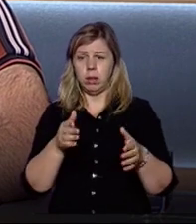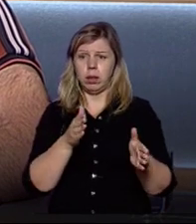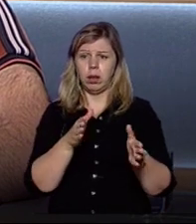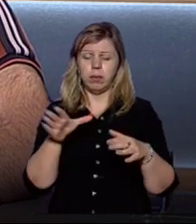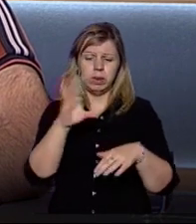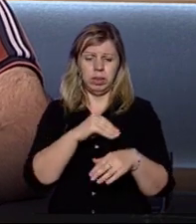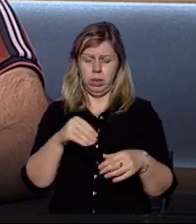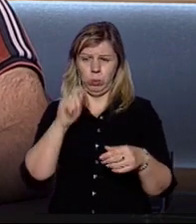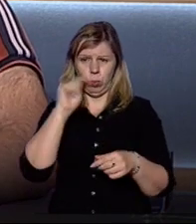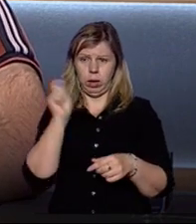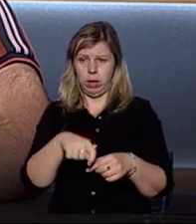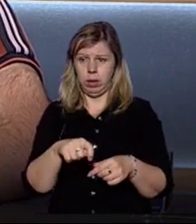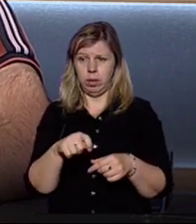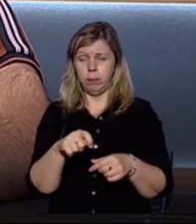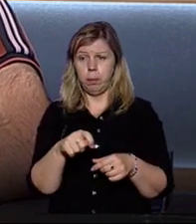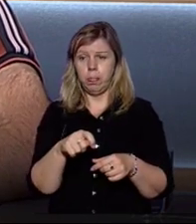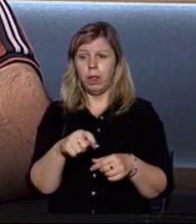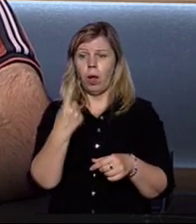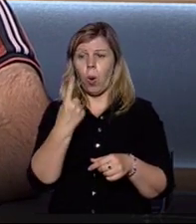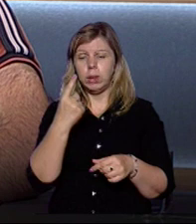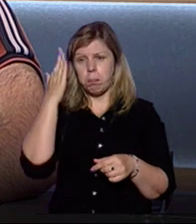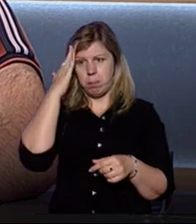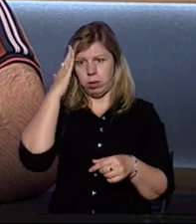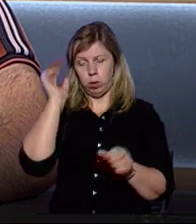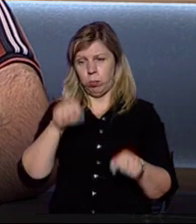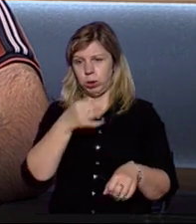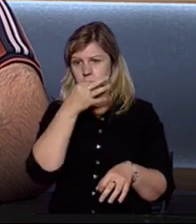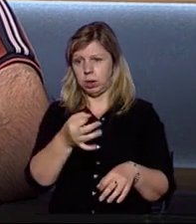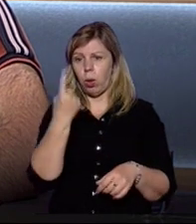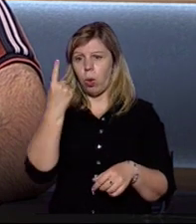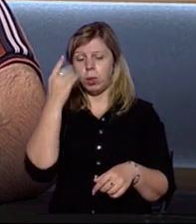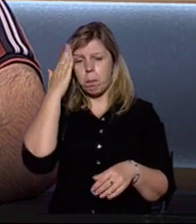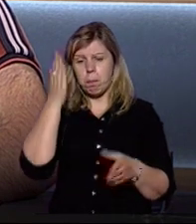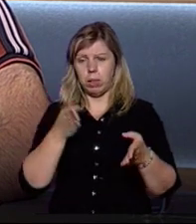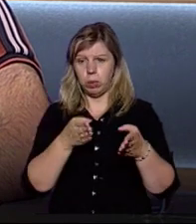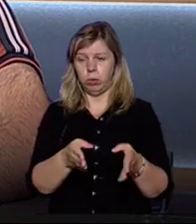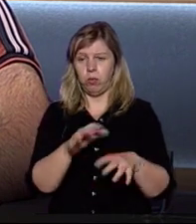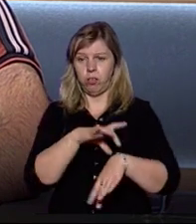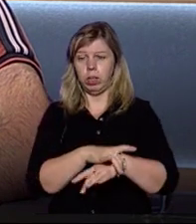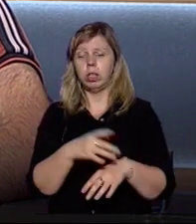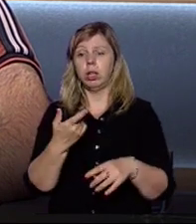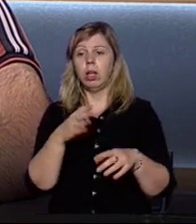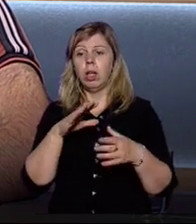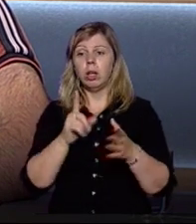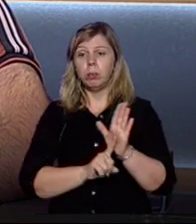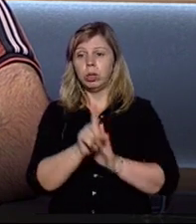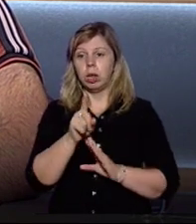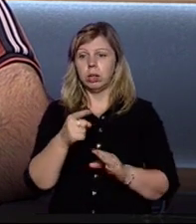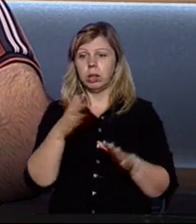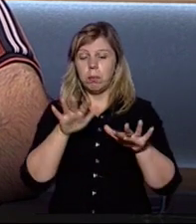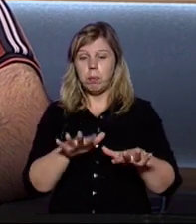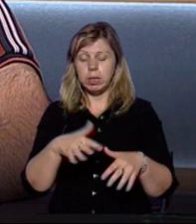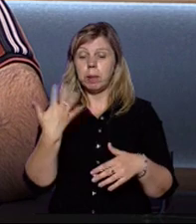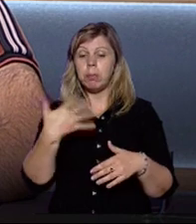по всій Україні. Одним методом, можна сказати, одною методологією фактично. Тобто спочатку йдуть міста